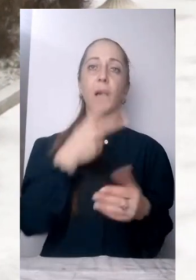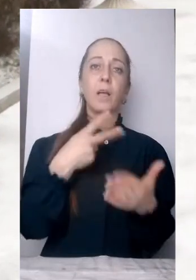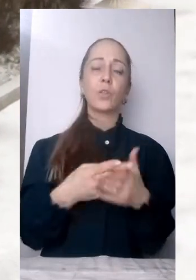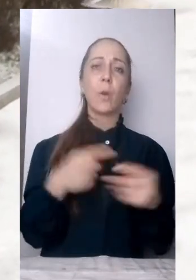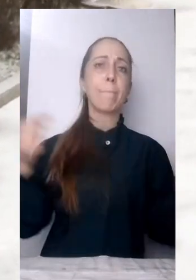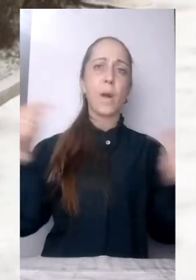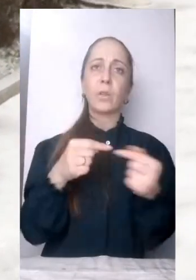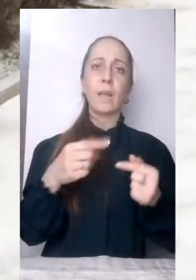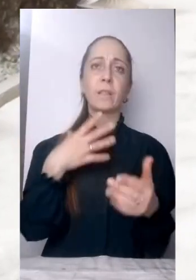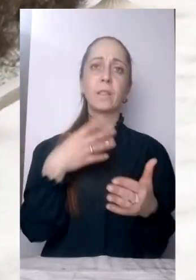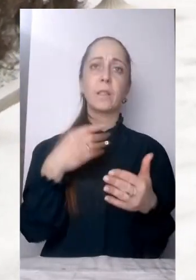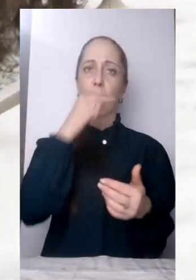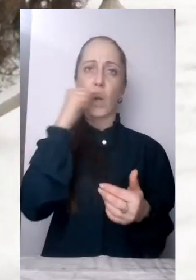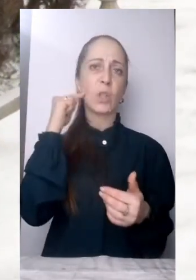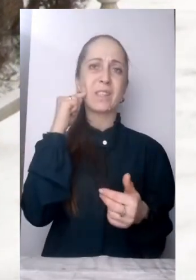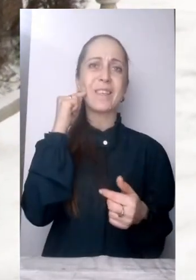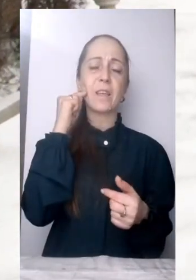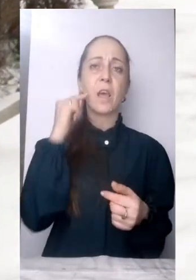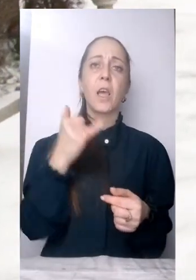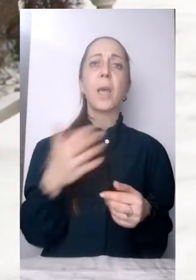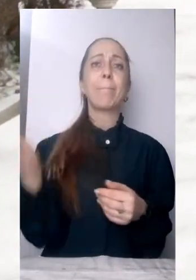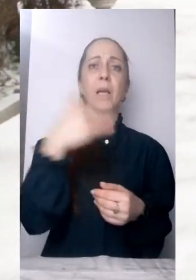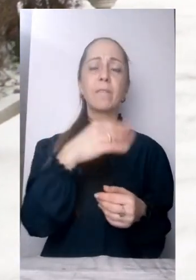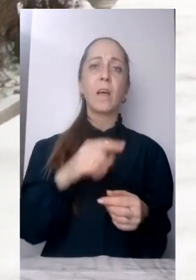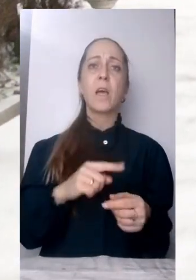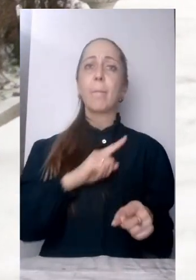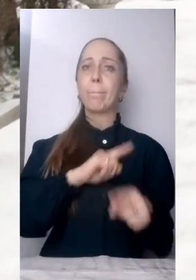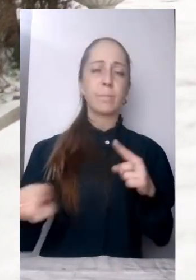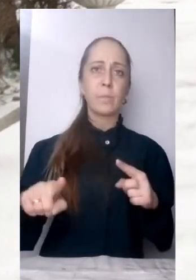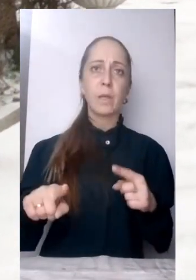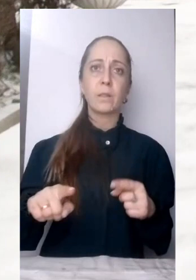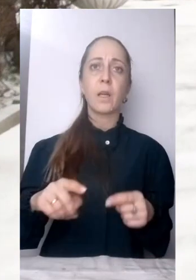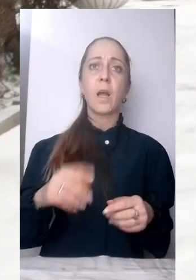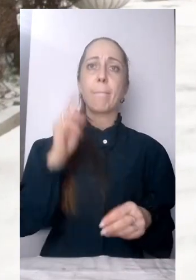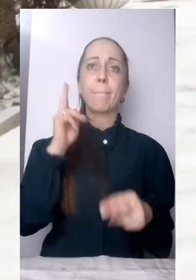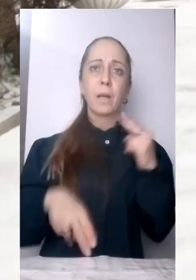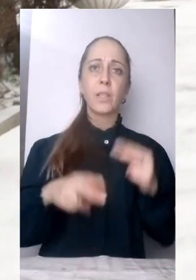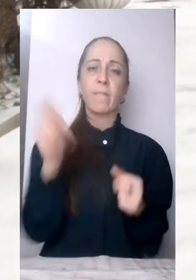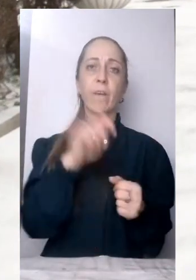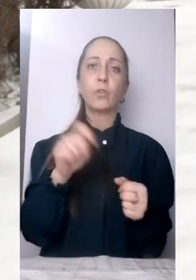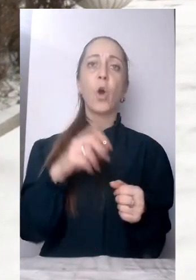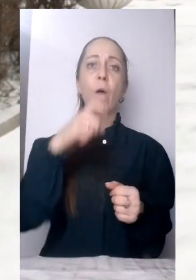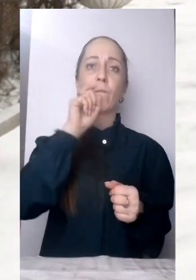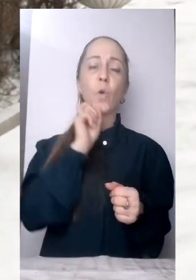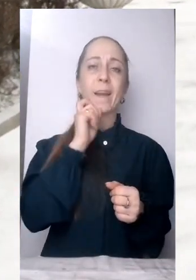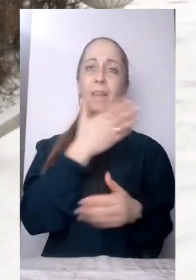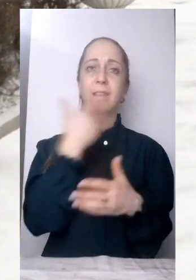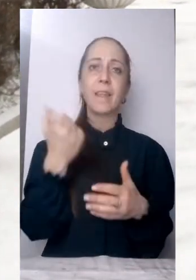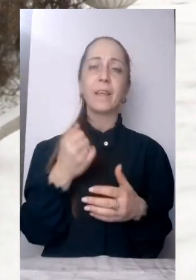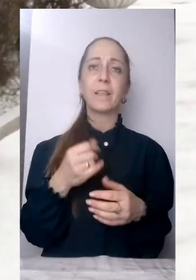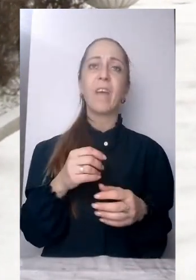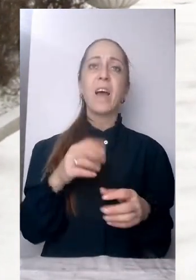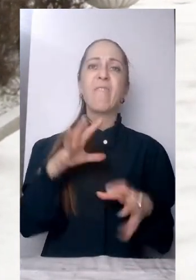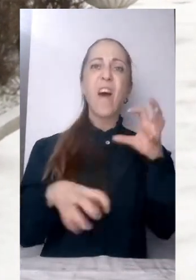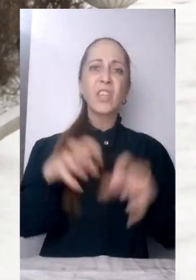і призиваю немедленно прекратити війну. В Україні немає неонацистів, фашистів. Я ніколи не бачила від